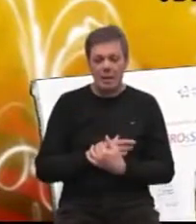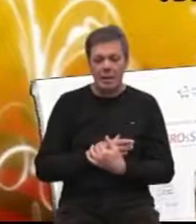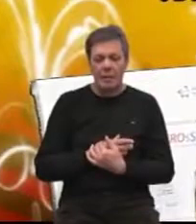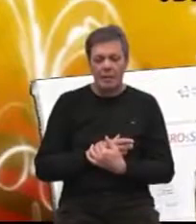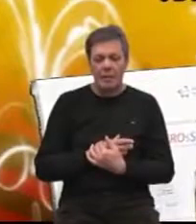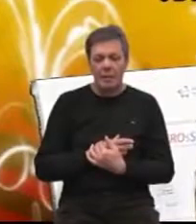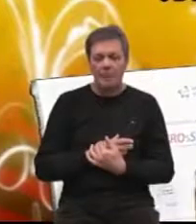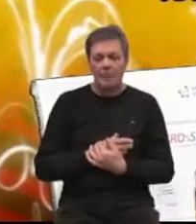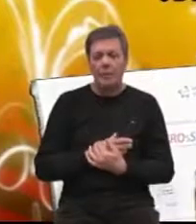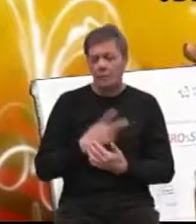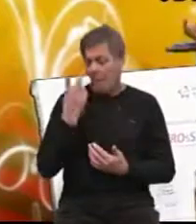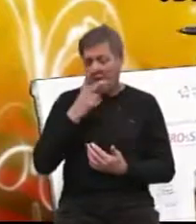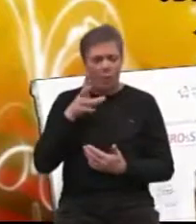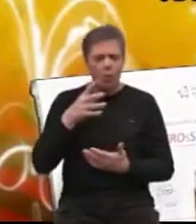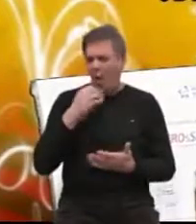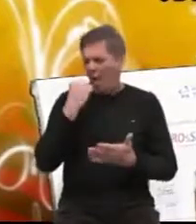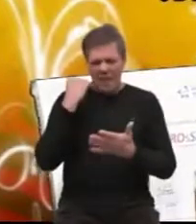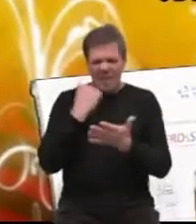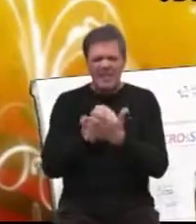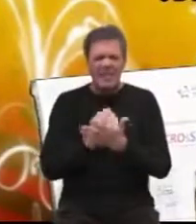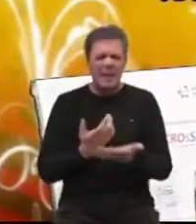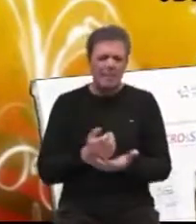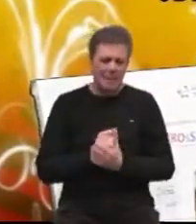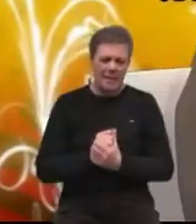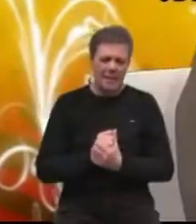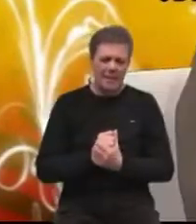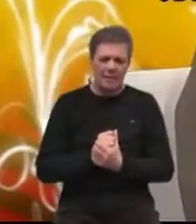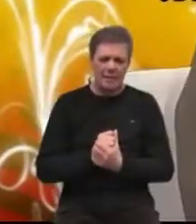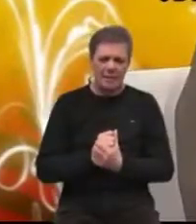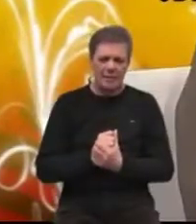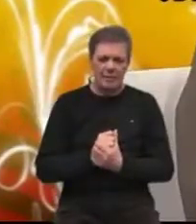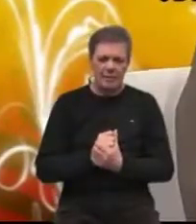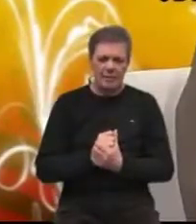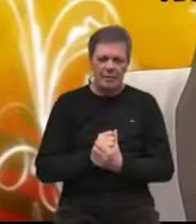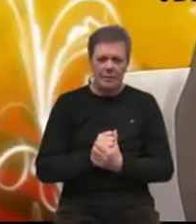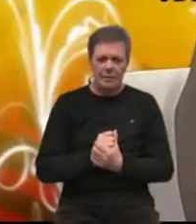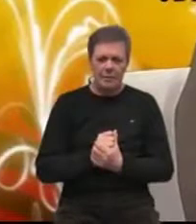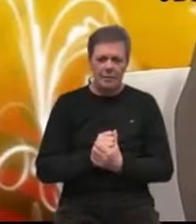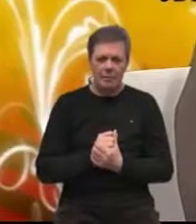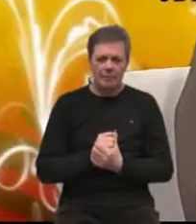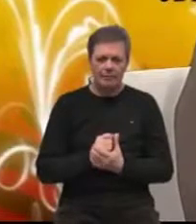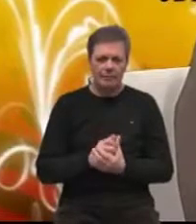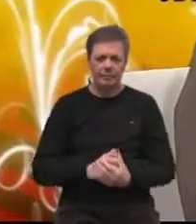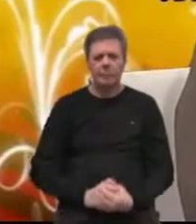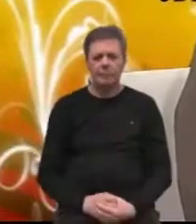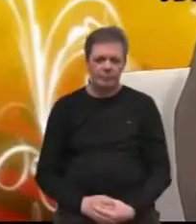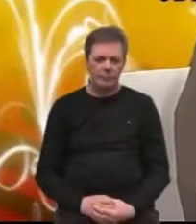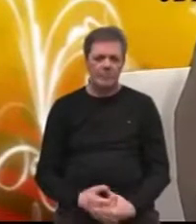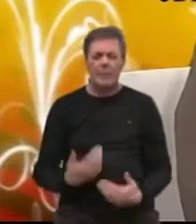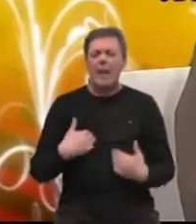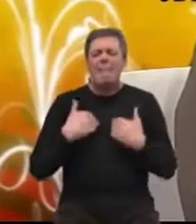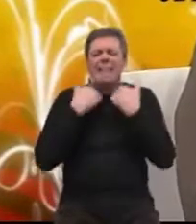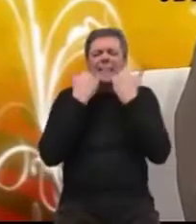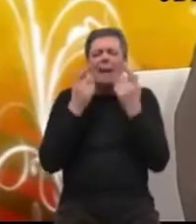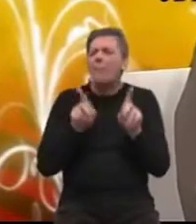Zato je li stigmatizacija? Zbog velike stigmatizacije. Da. Ja se bojimo. Rečim da moj... Sramimo se